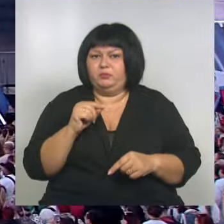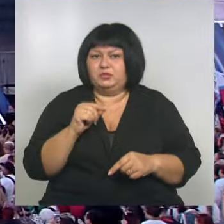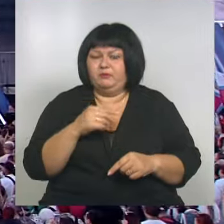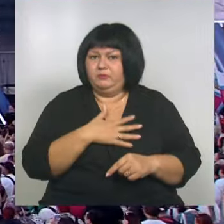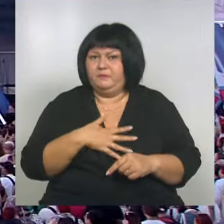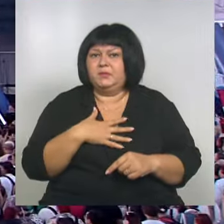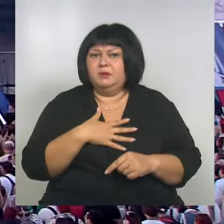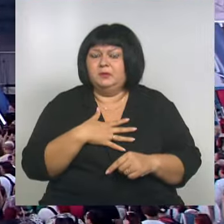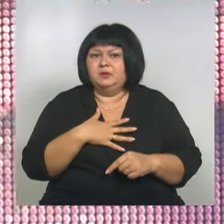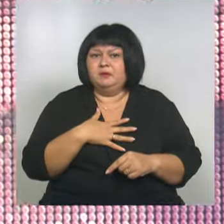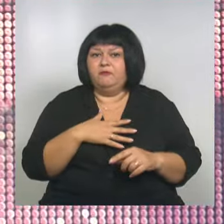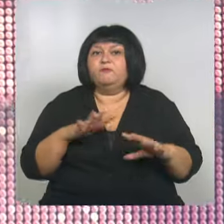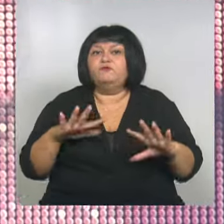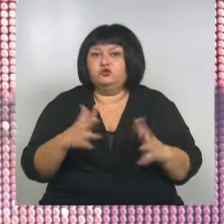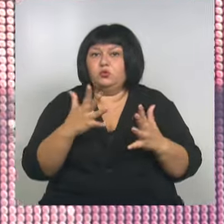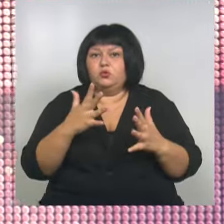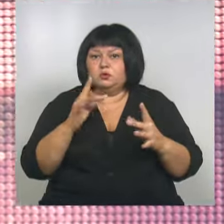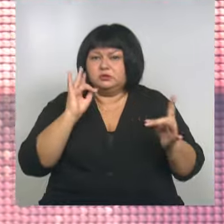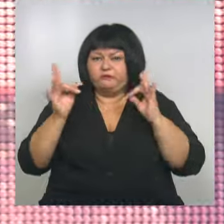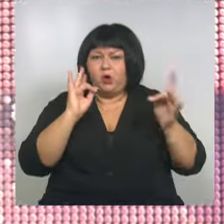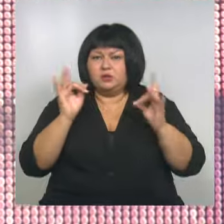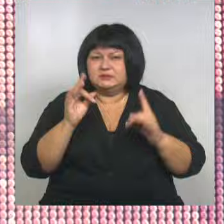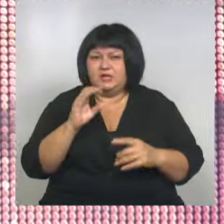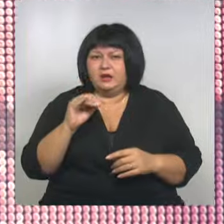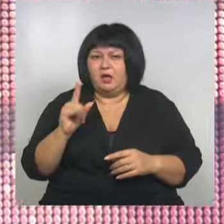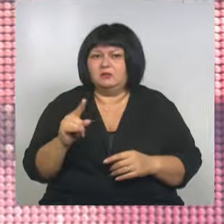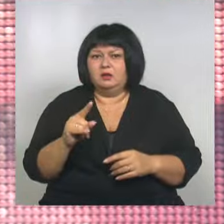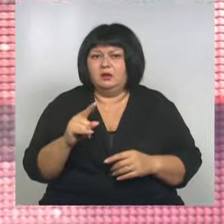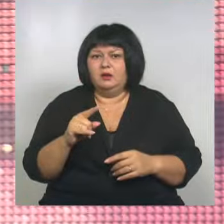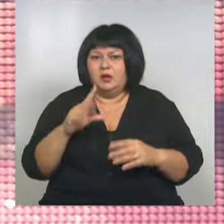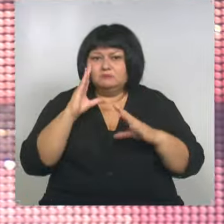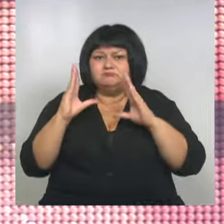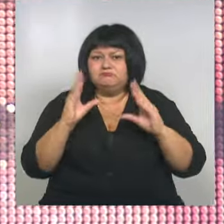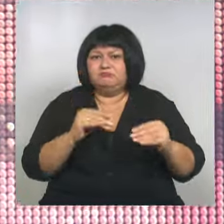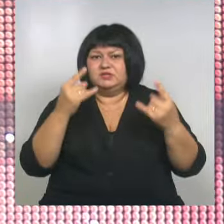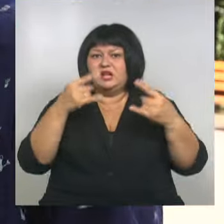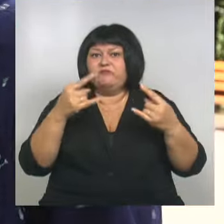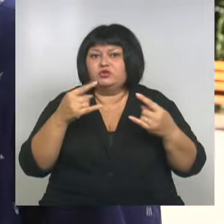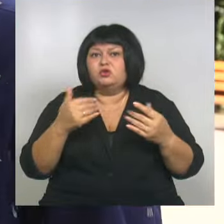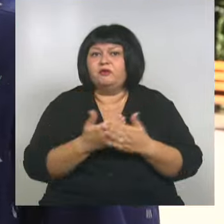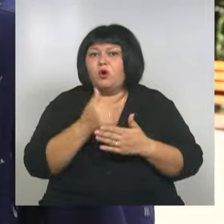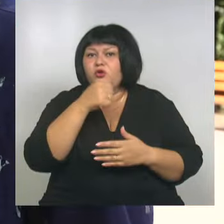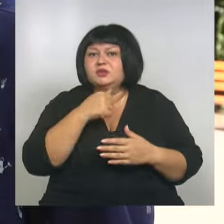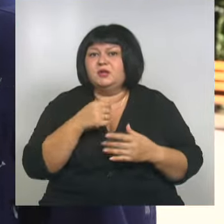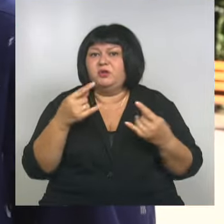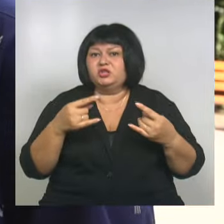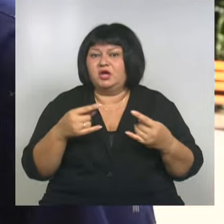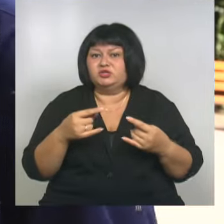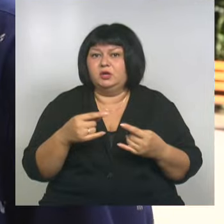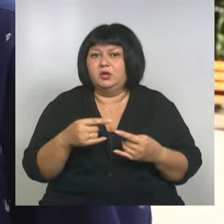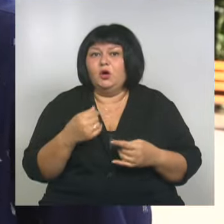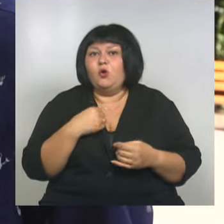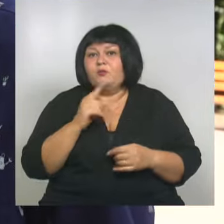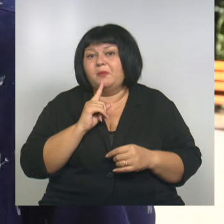Вдруг звон сирен, заглушивший предновогодние передачи по телевизору. У меня, к сожалению, еще второй